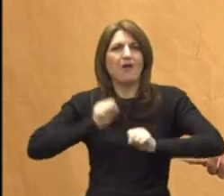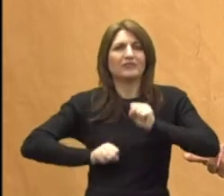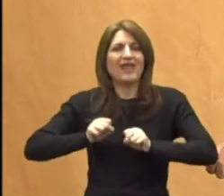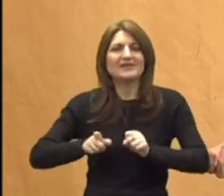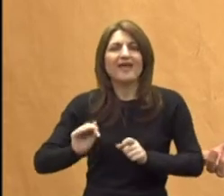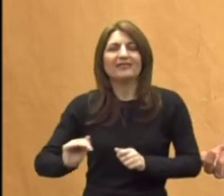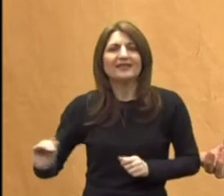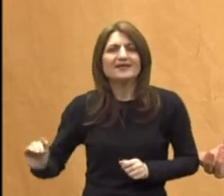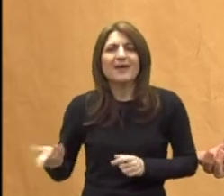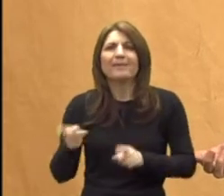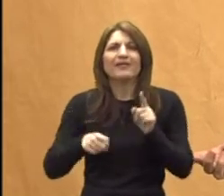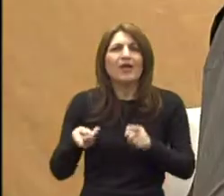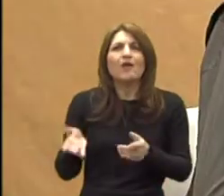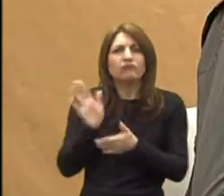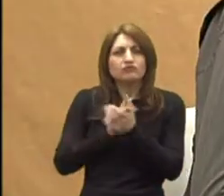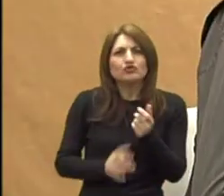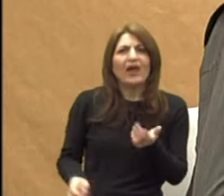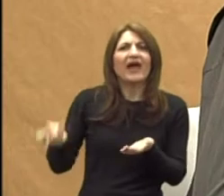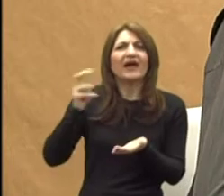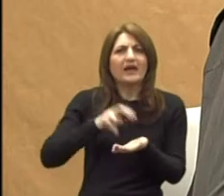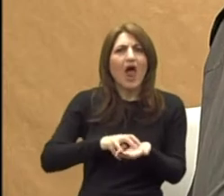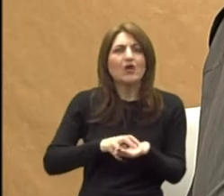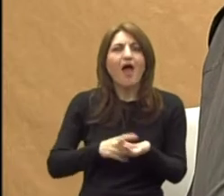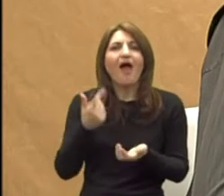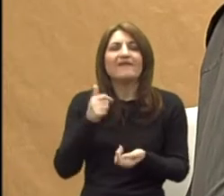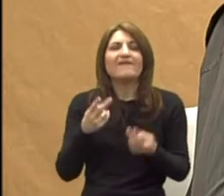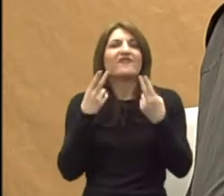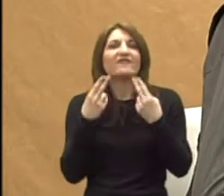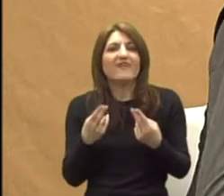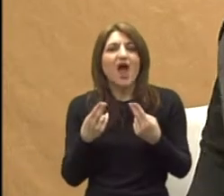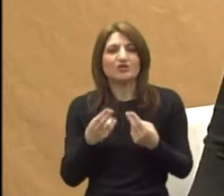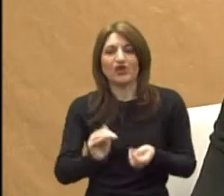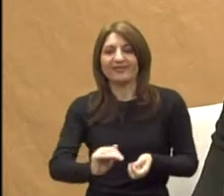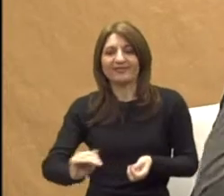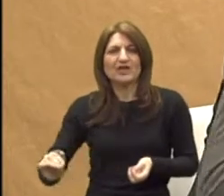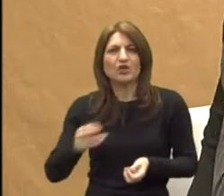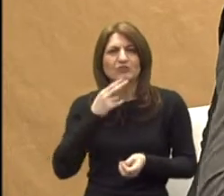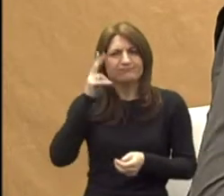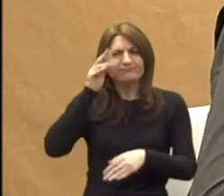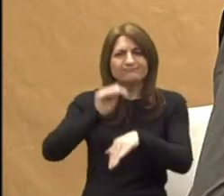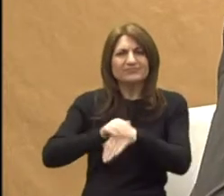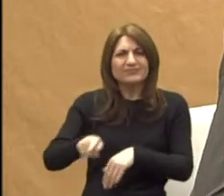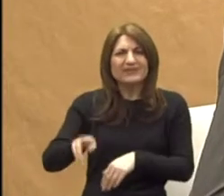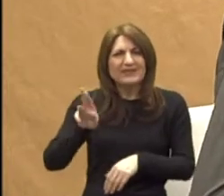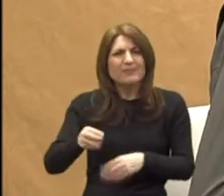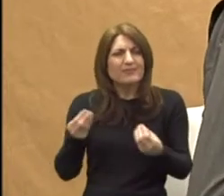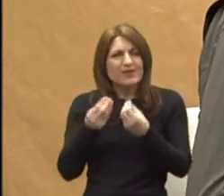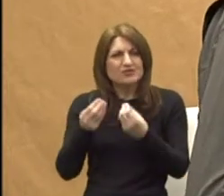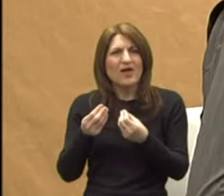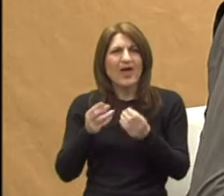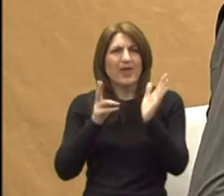djece ona počne vrlo rano. U principu je vrlo važno da se kod djece kod koje su pripoznuti određeni neurodžini faktori